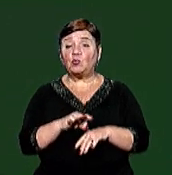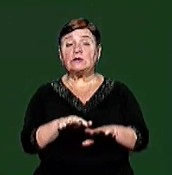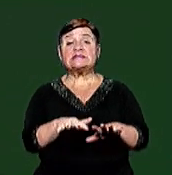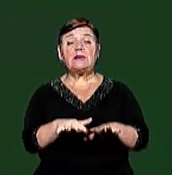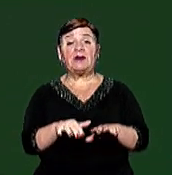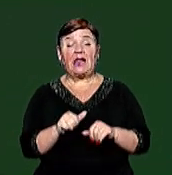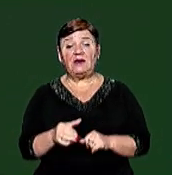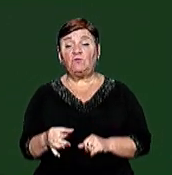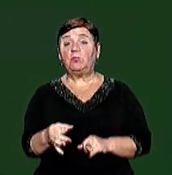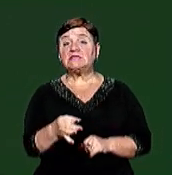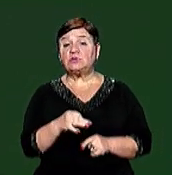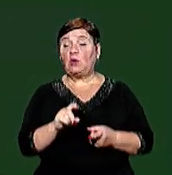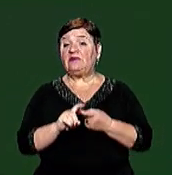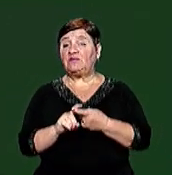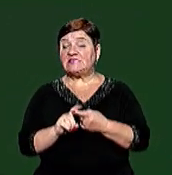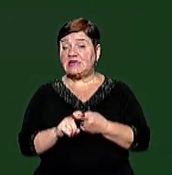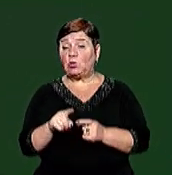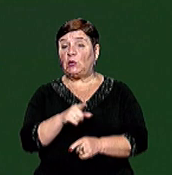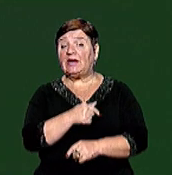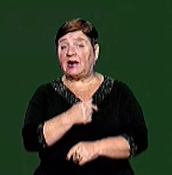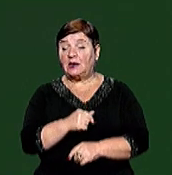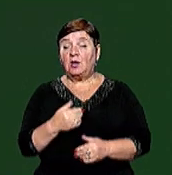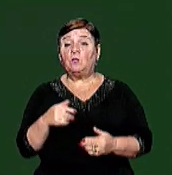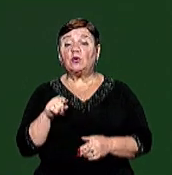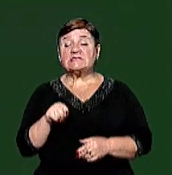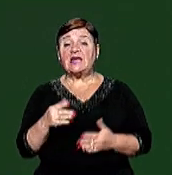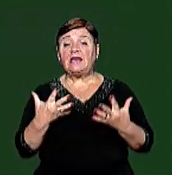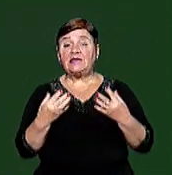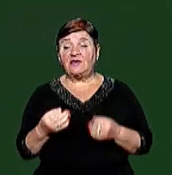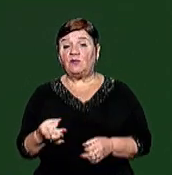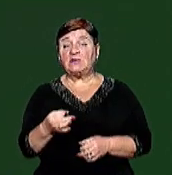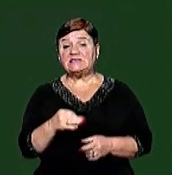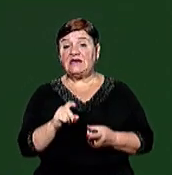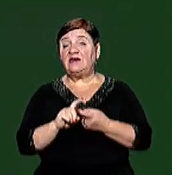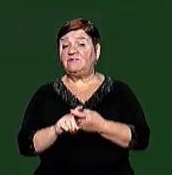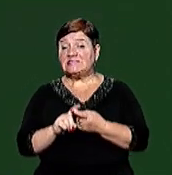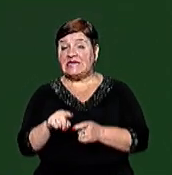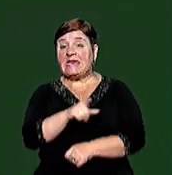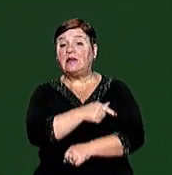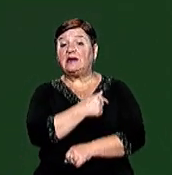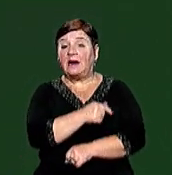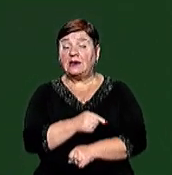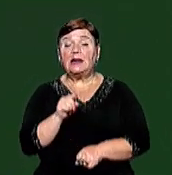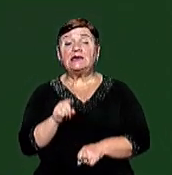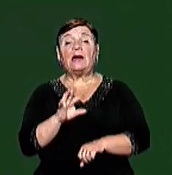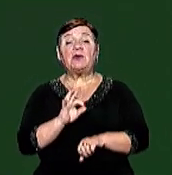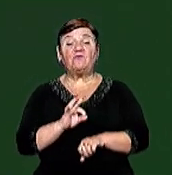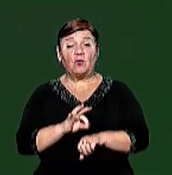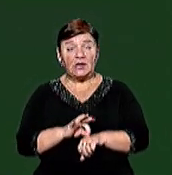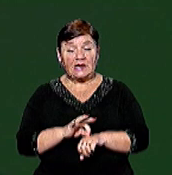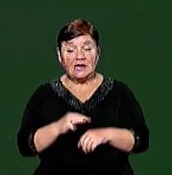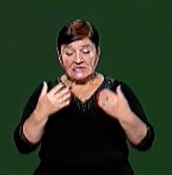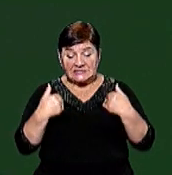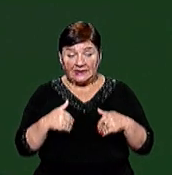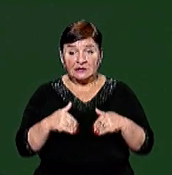в обласну інфекційну лікарню По сей день є хвора в обласній інфекційній лікарні, стан хворої задовільний,